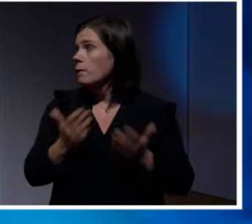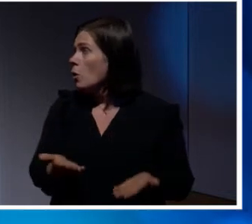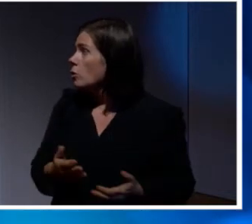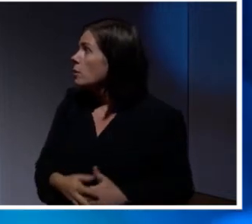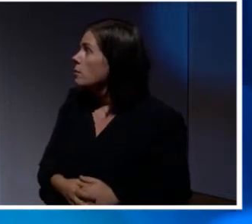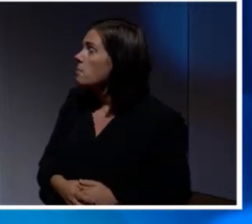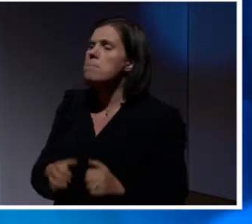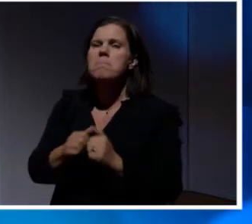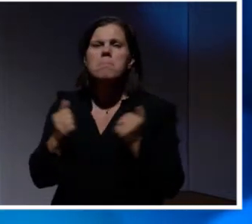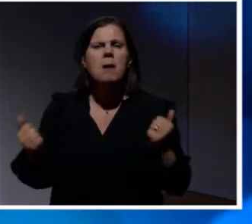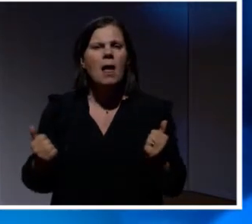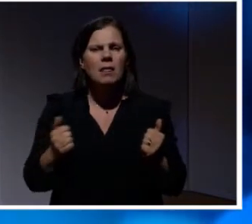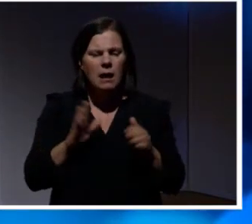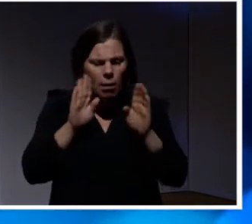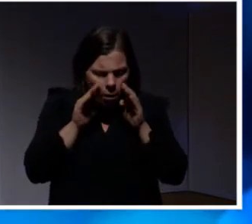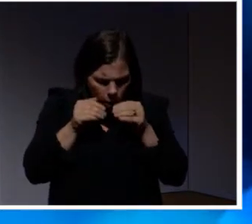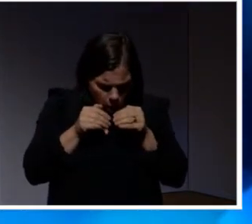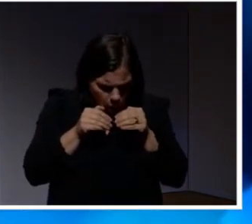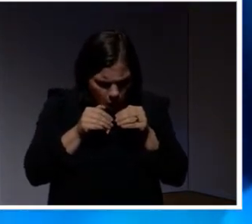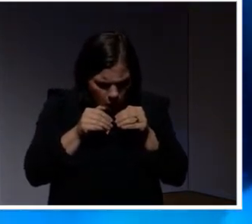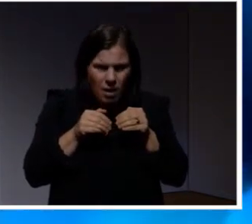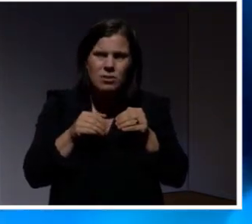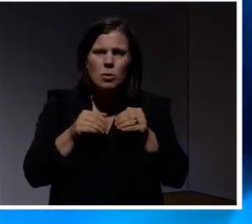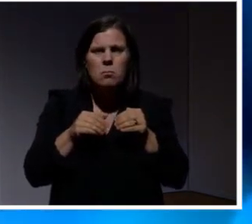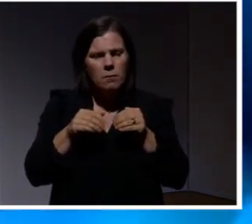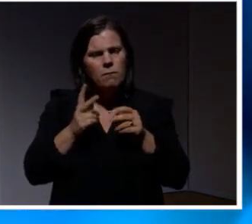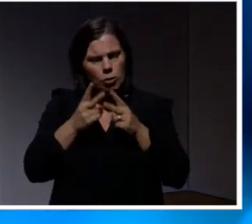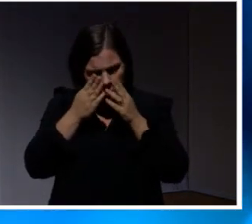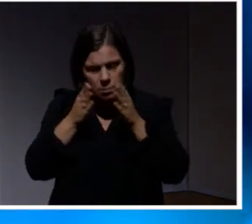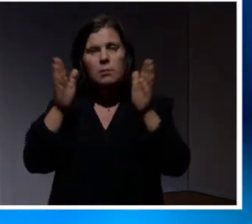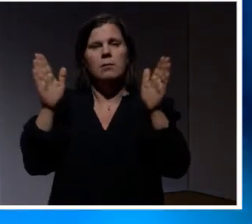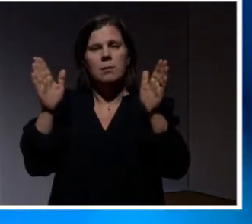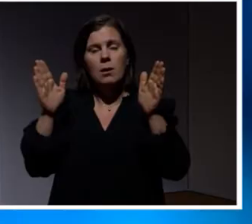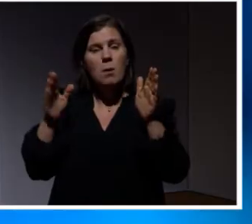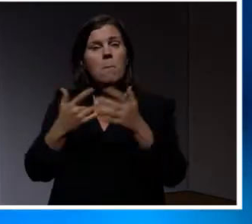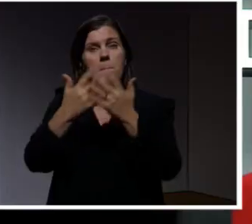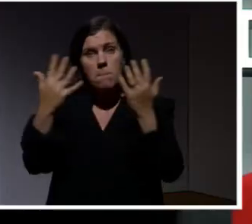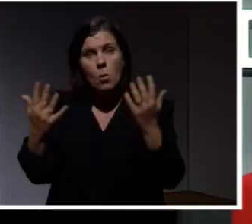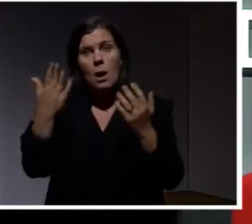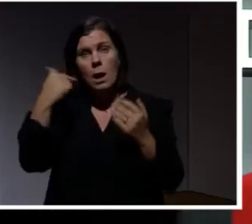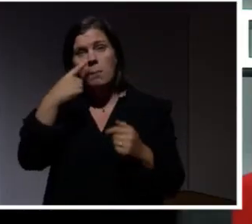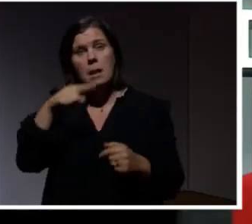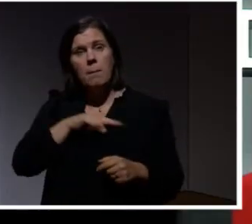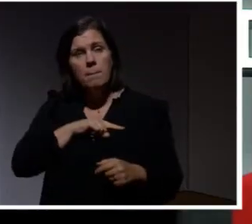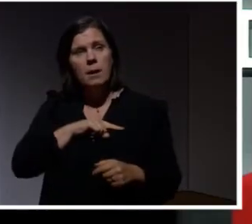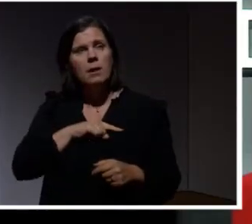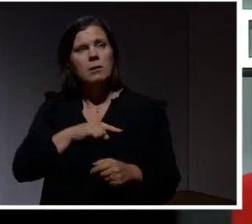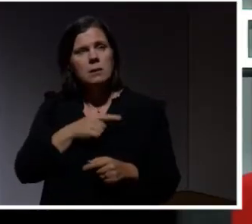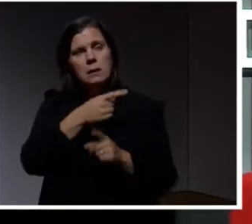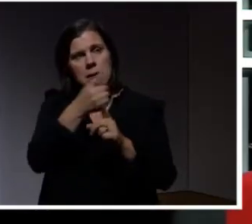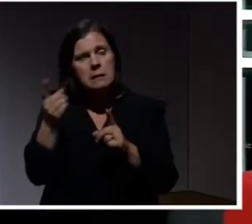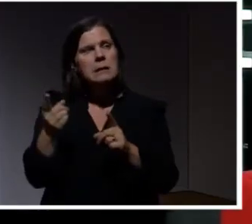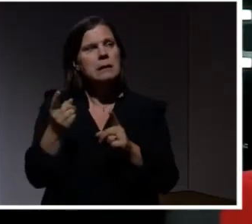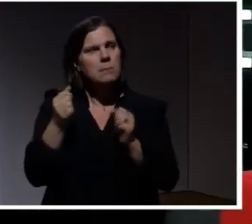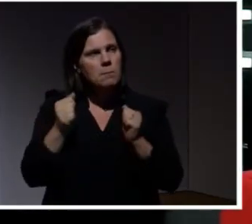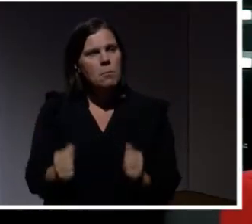Men det är dags att sluta vara naiv när det gäller informations- och cybersäkerhet. Och det är många som kommer att åka dit om man är det. Tro inte att ni